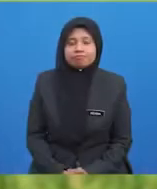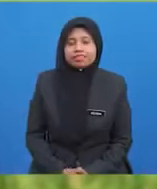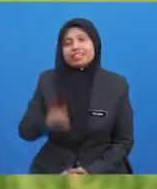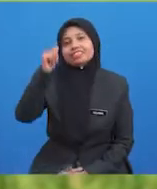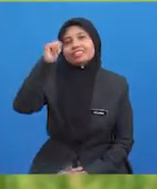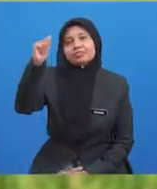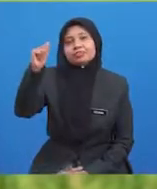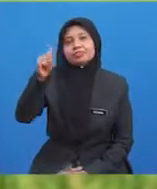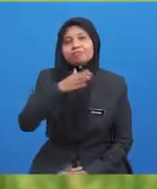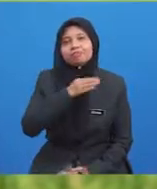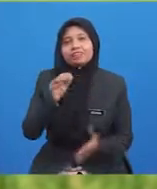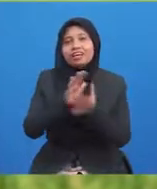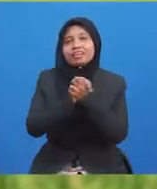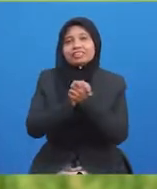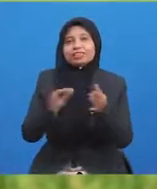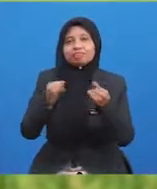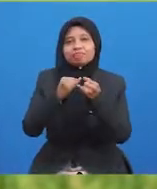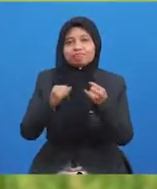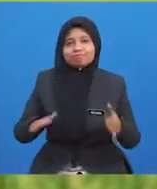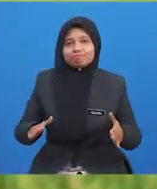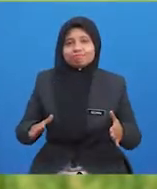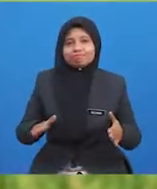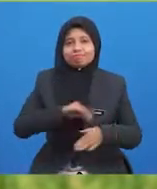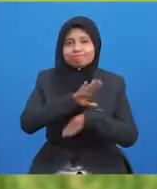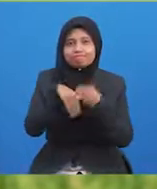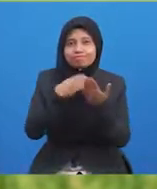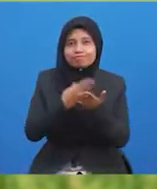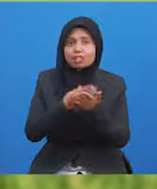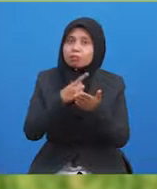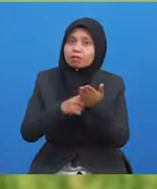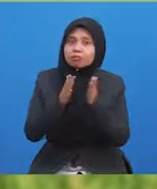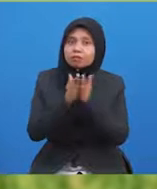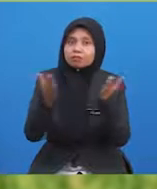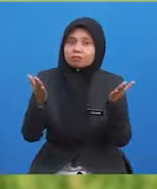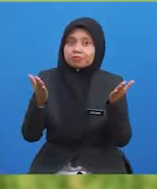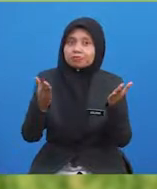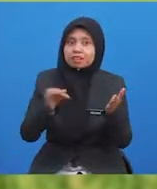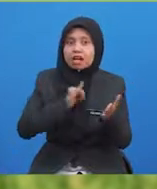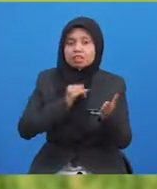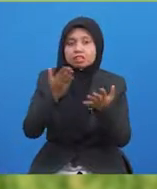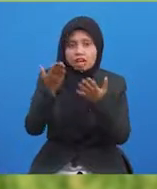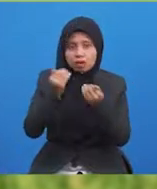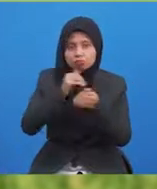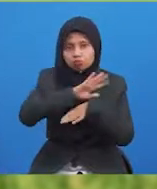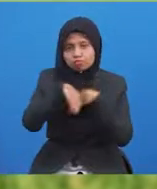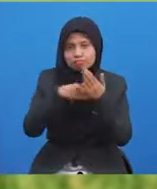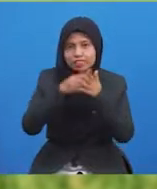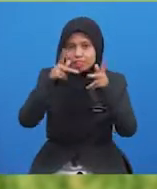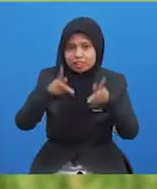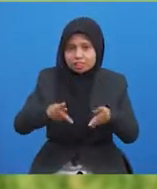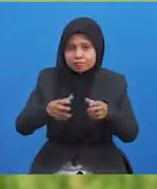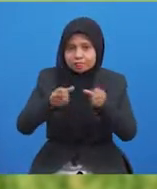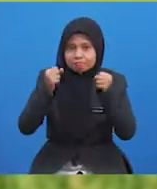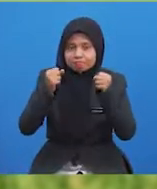Assalamualaikum dan selamat sejahtera, pelajar semua. Apa khabar semua? Saya berharap pelajar semua berada